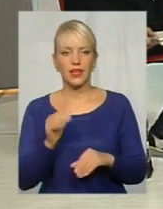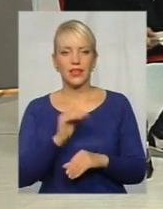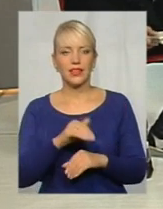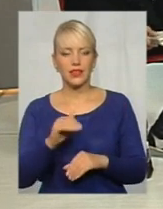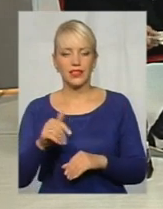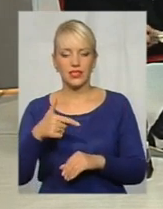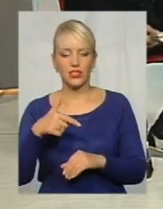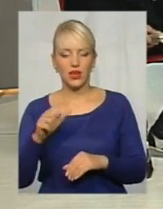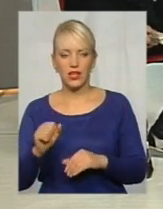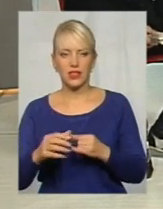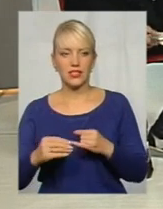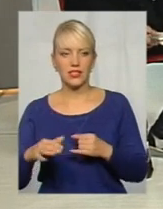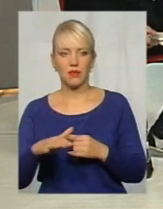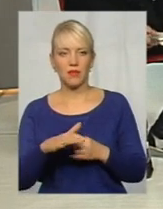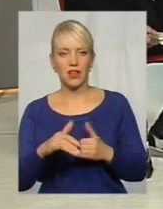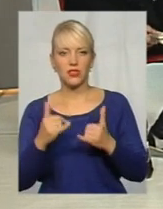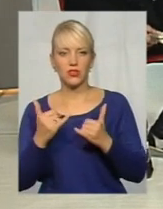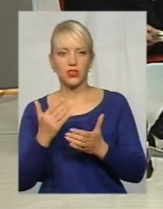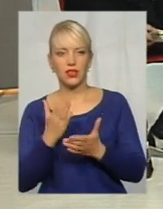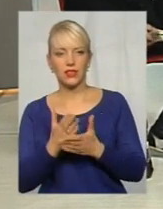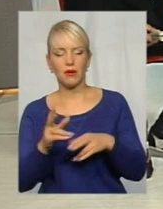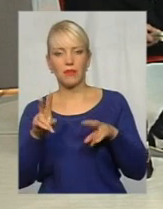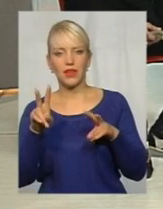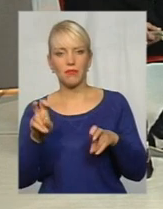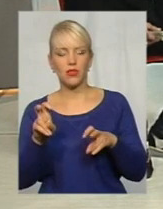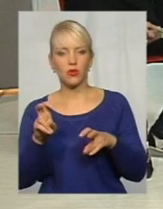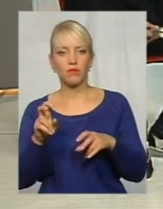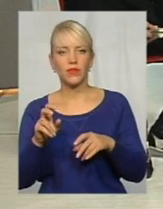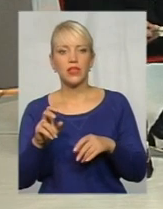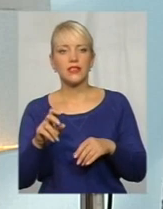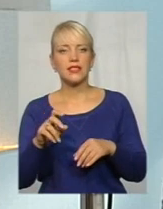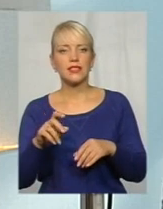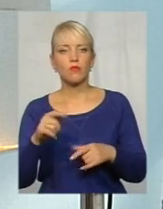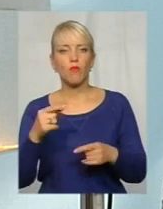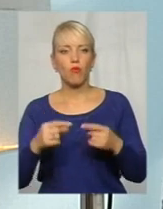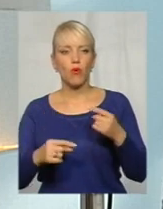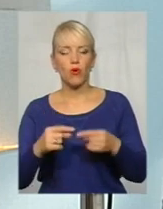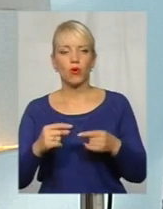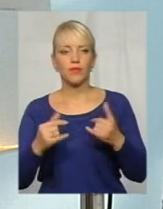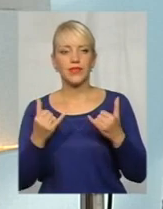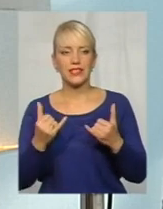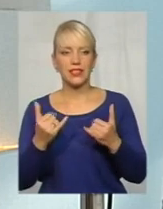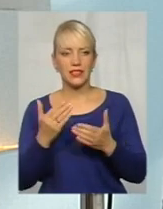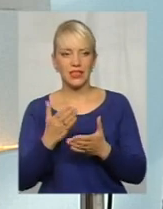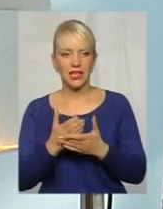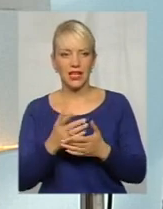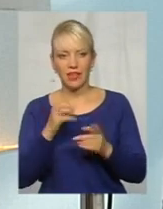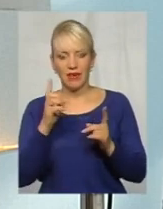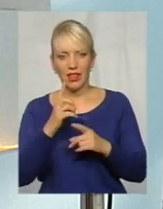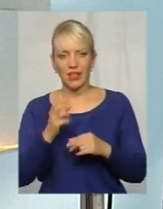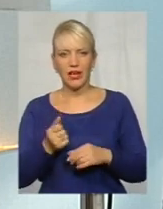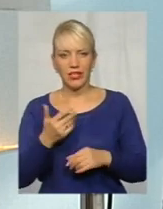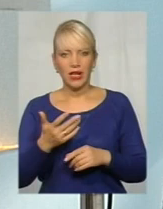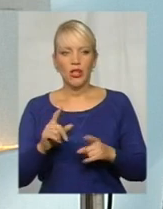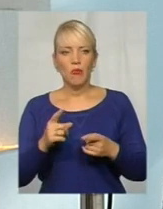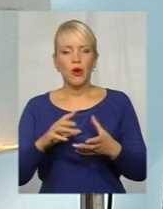гектарів земель сьогодні є предметом спору? Наразі то є невелика кількість, тому